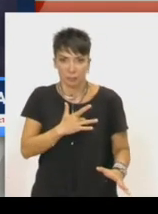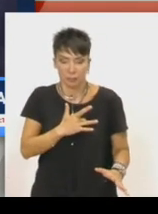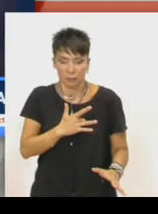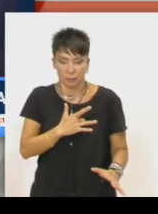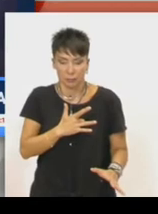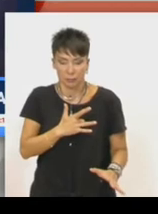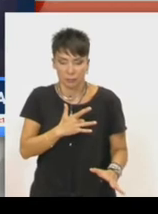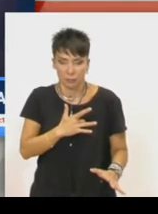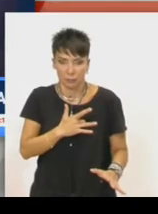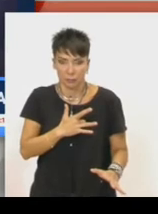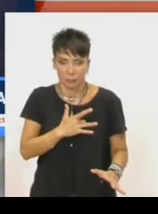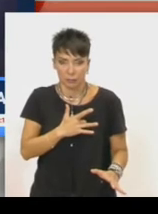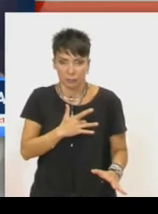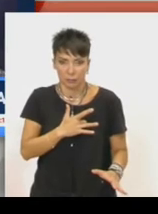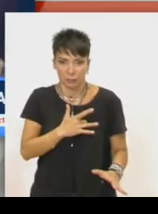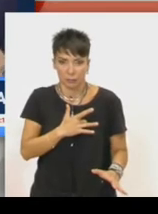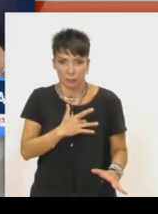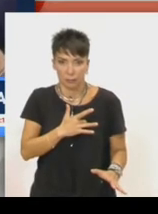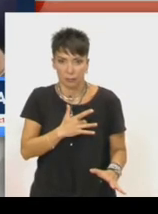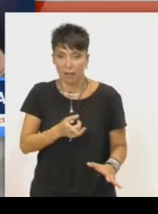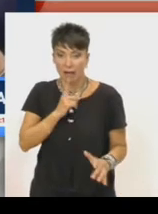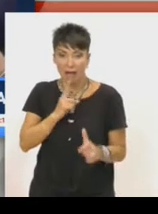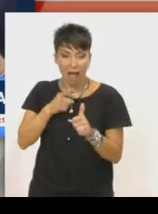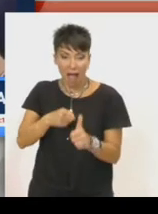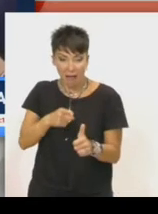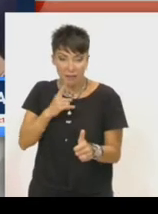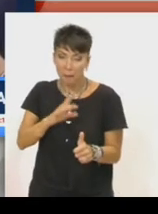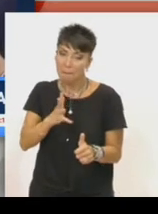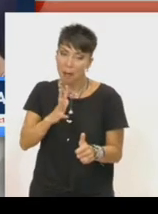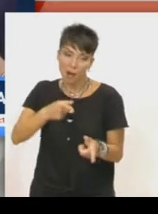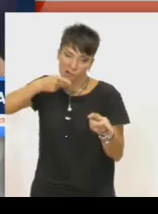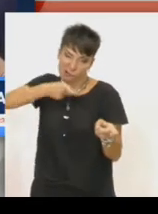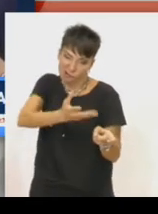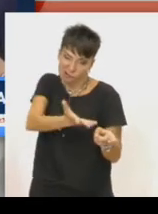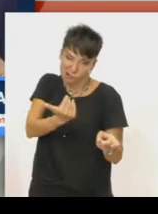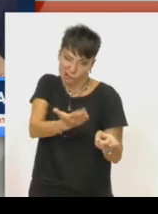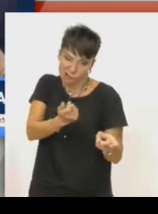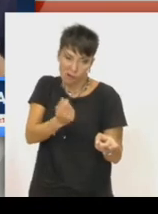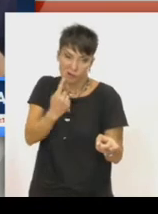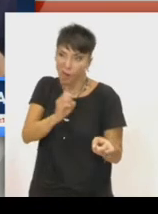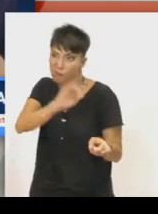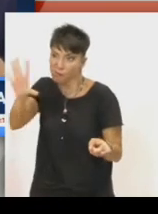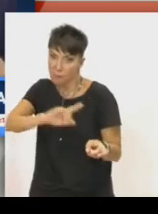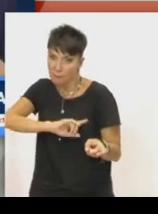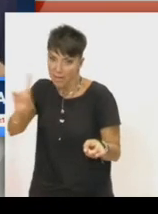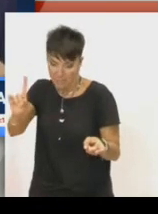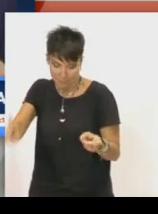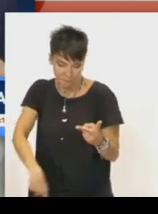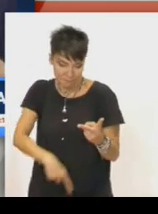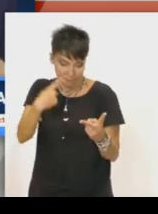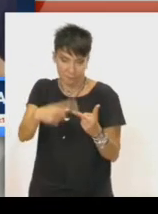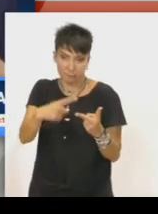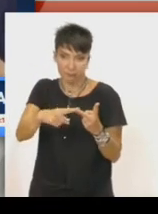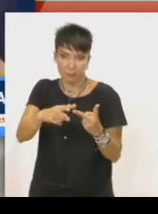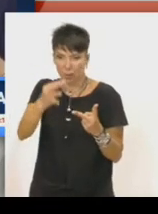Διότι βγαίνουν είτε με εκβιασμούς, είτε με κομπίνες, αλλά με τη βοήθεια